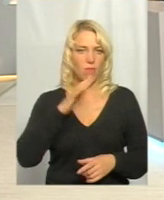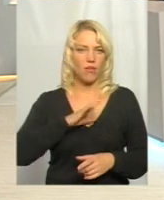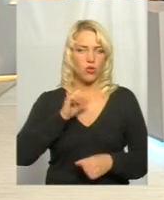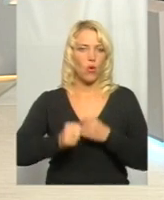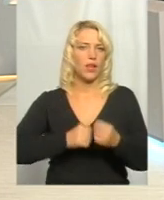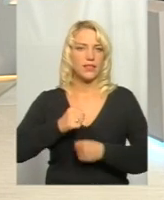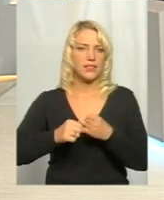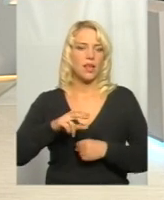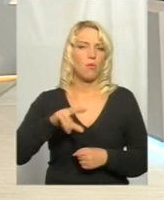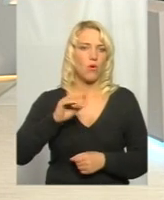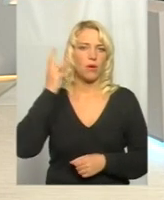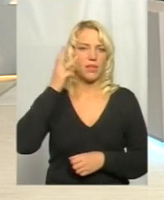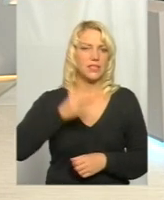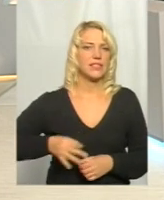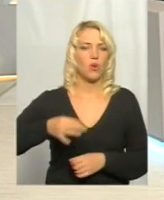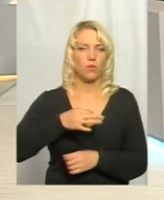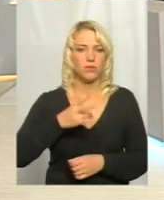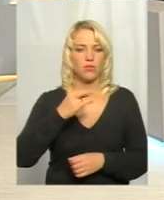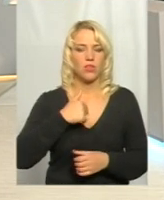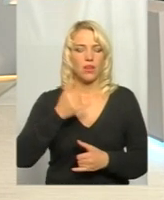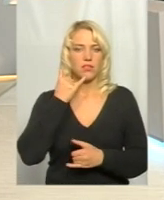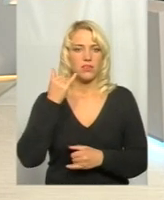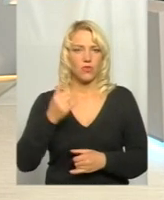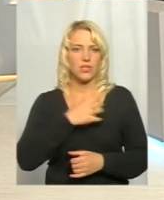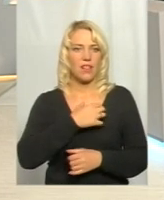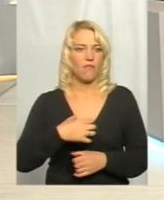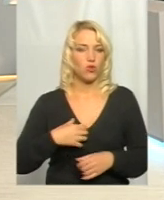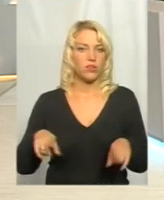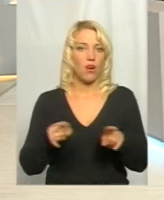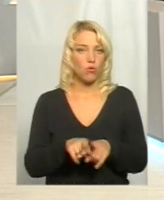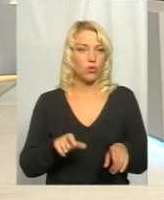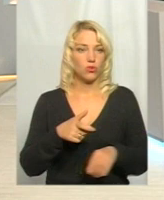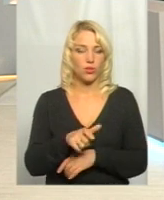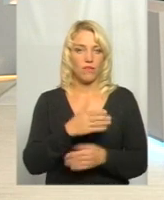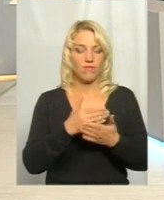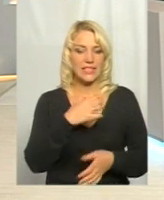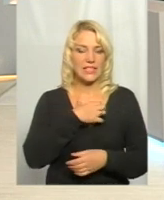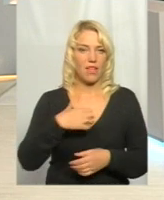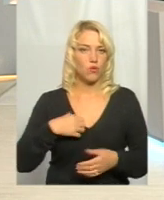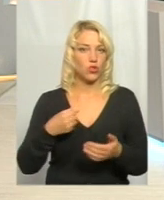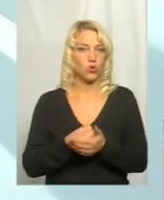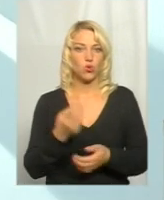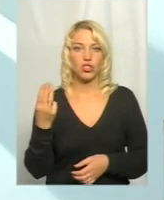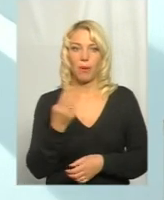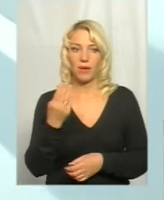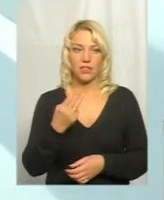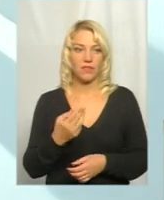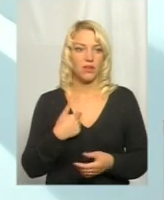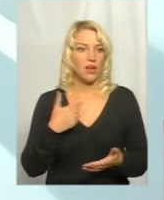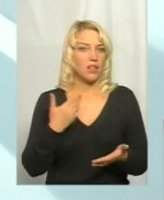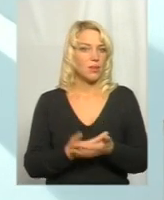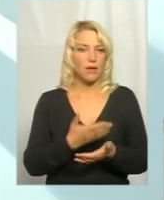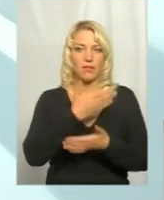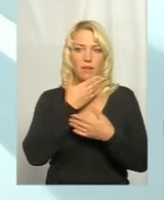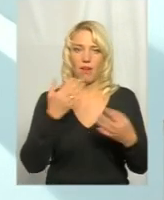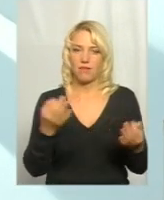і по Хмельницькій області, але я дзвінювала в Славуті. На такої дороги, як від Славуті до Шепетівки, навірно, ніде